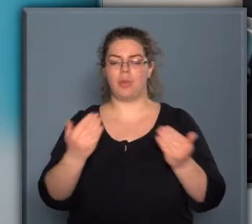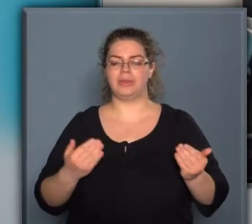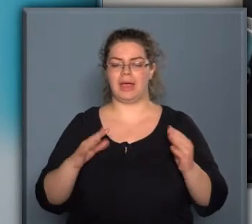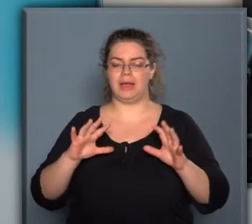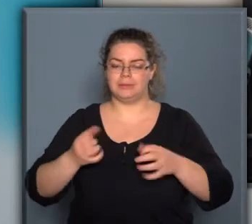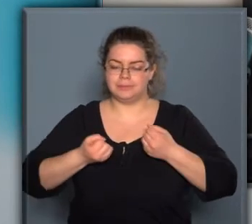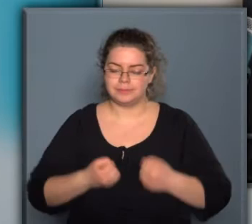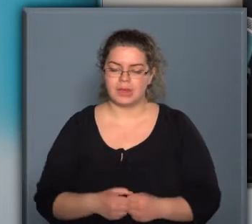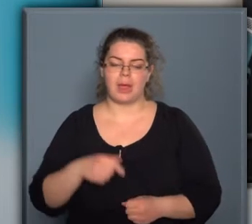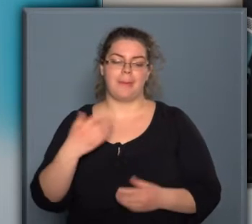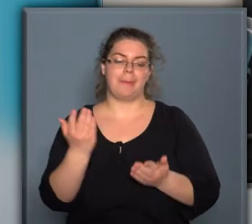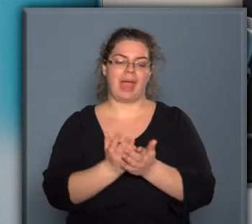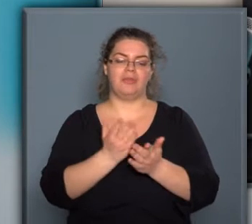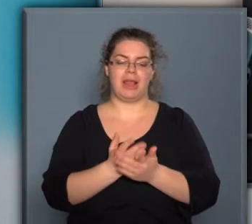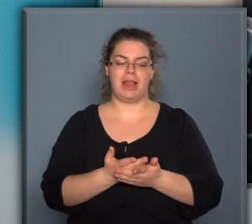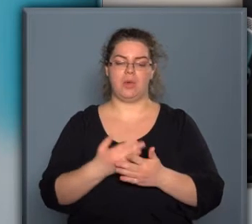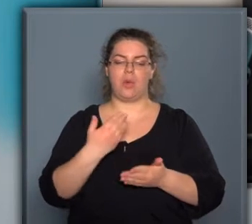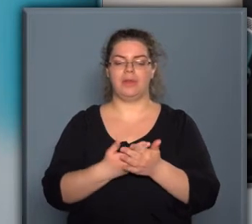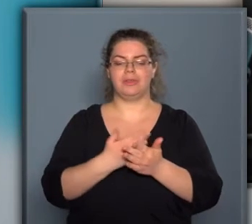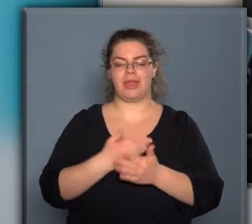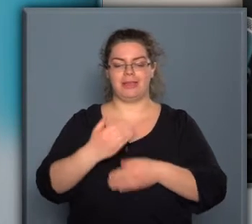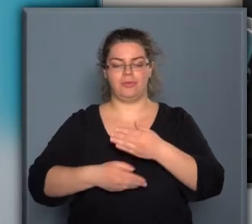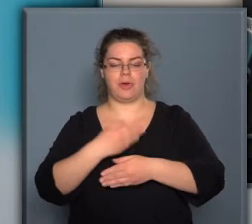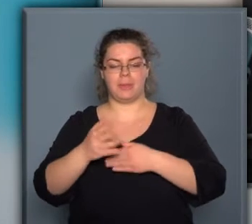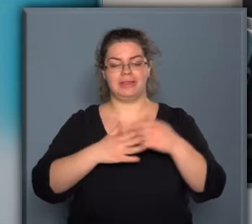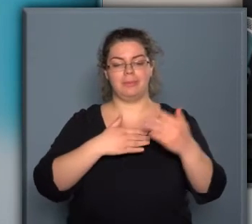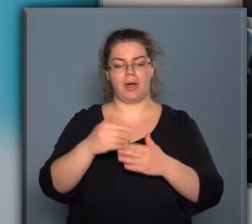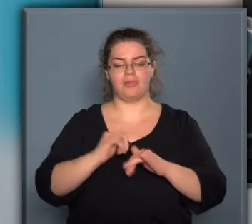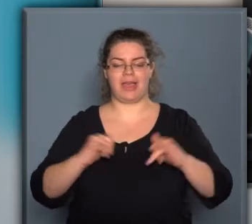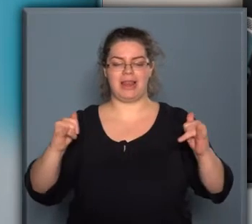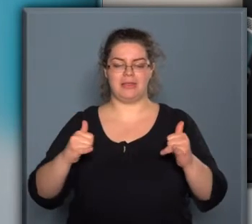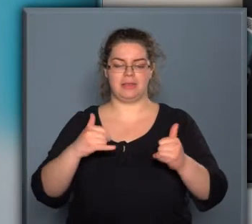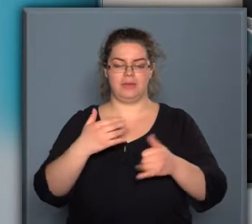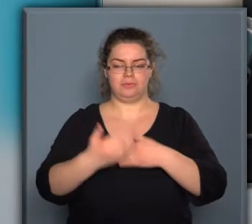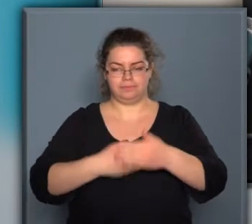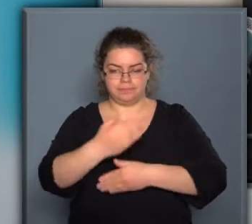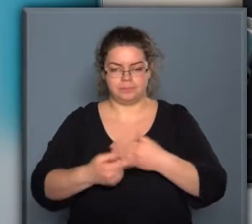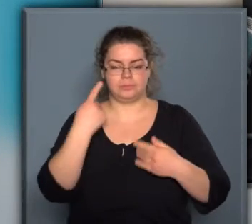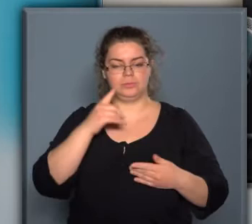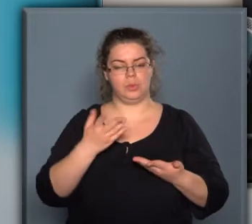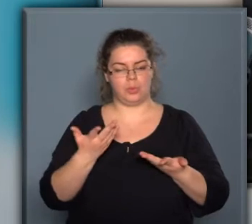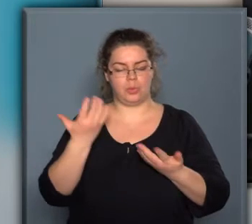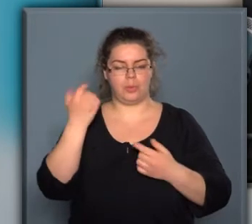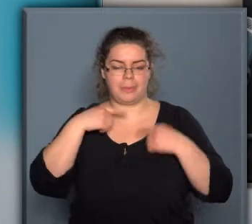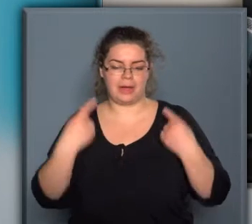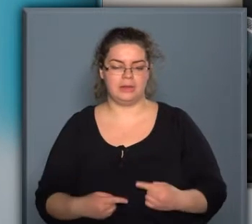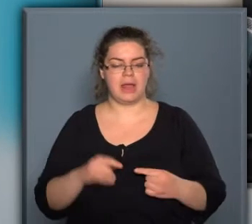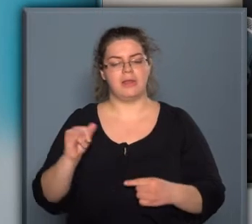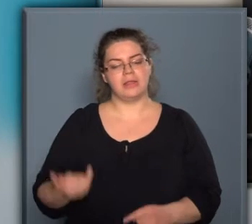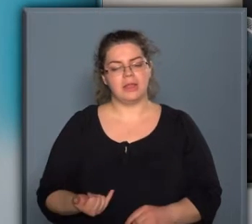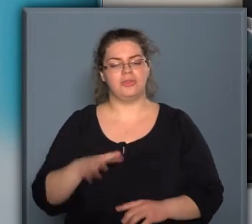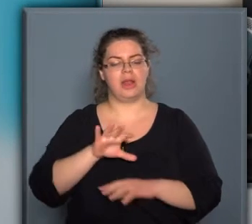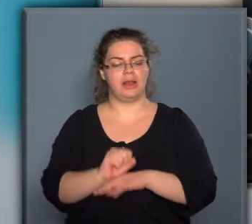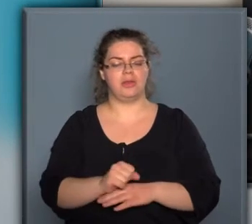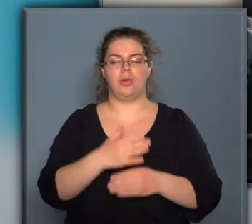megfelelő gazdasági folyamokat adtokat, iparfejlesztési folyamatokat tudjunk definiálni, elérjük azt, hogy modernebb